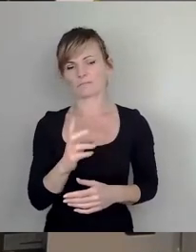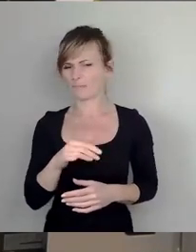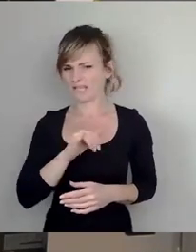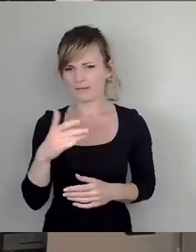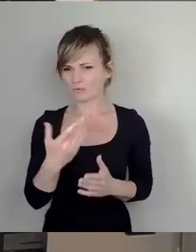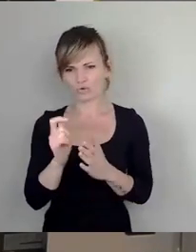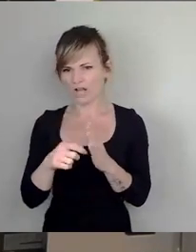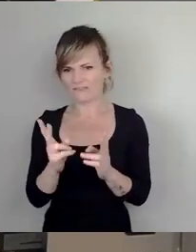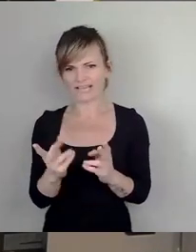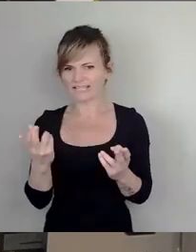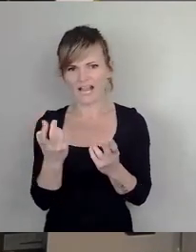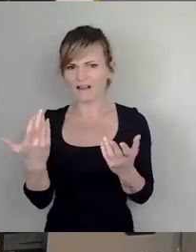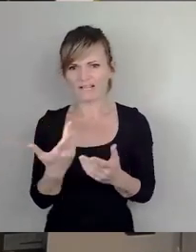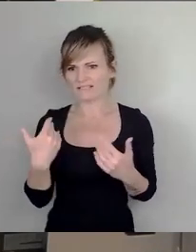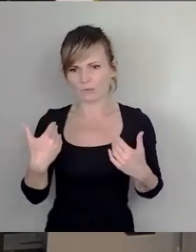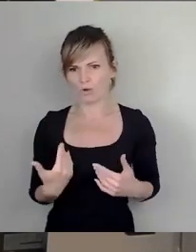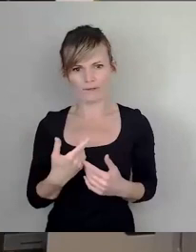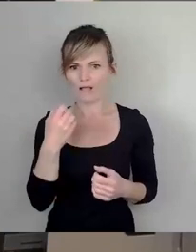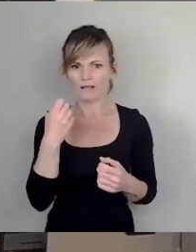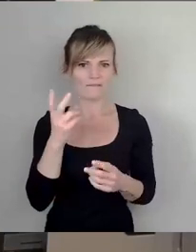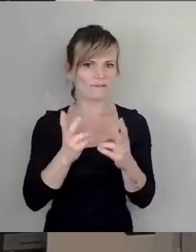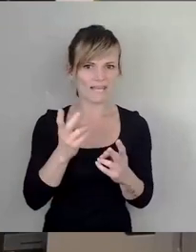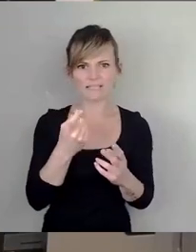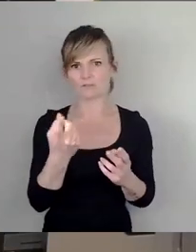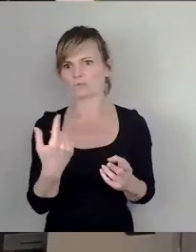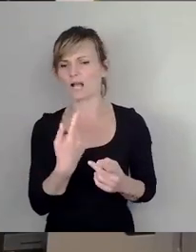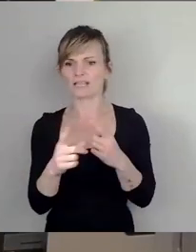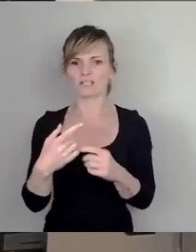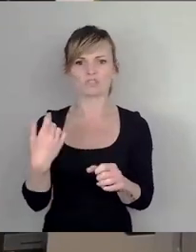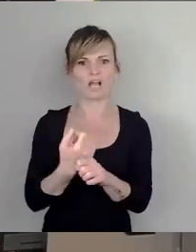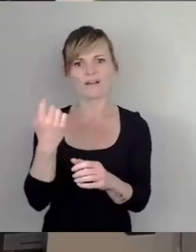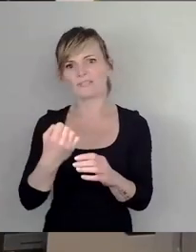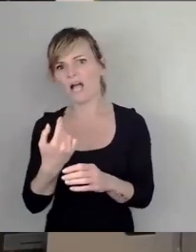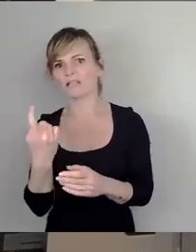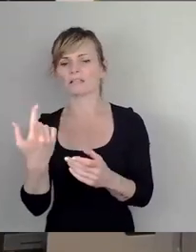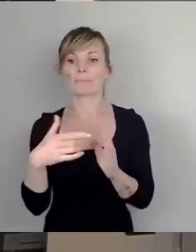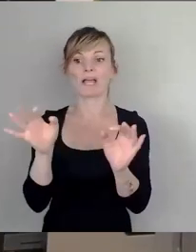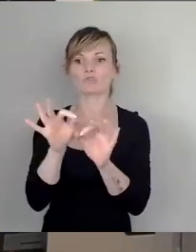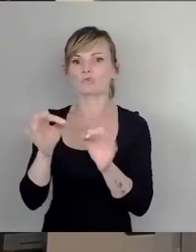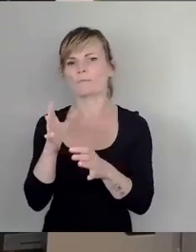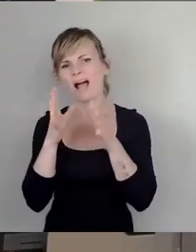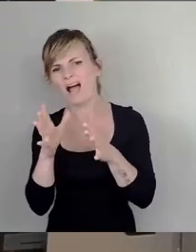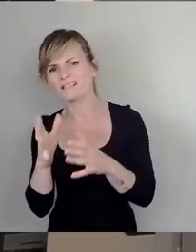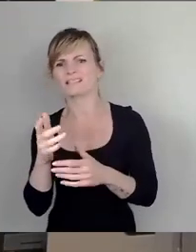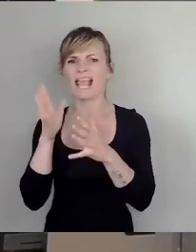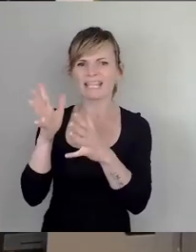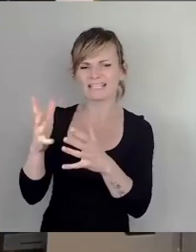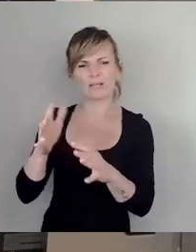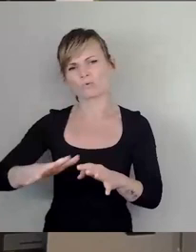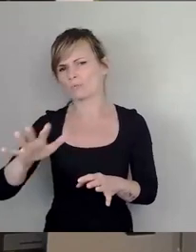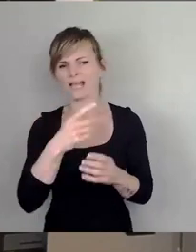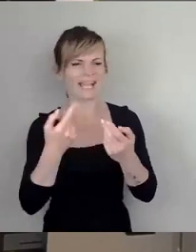Körperverletzung, andere Straftaten, die wir vielleicht schlimmer finden, Hass und Hetze, über das ganze